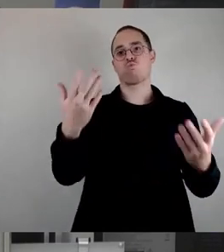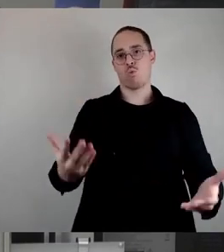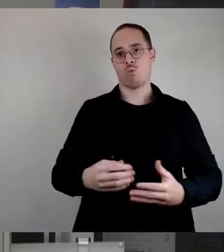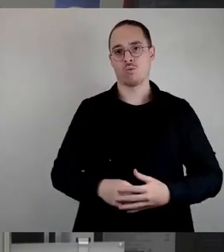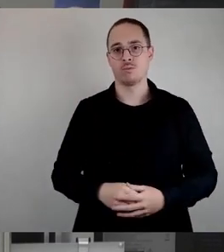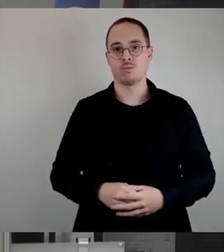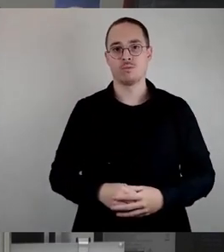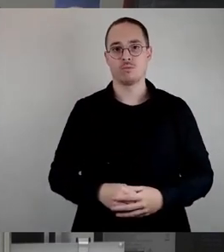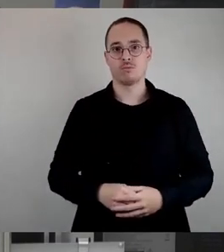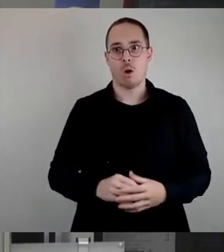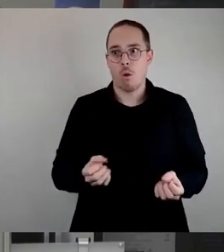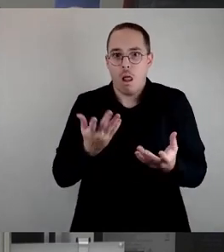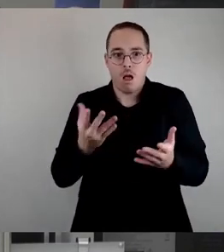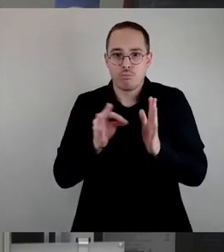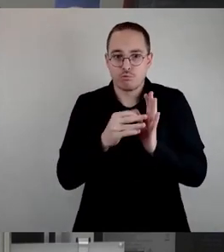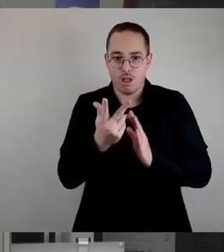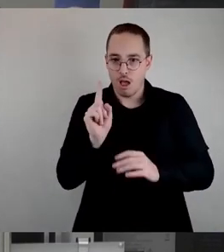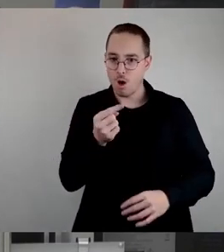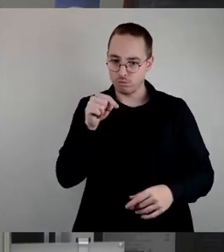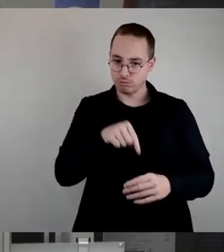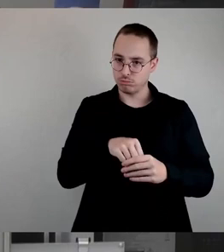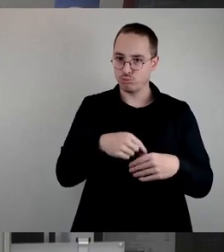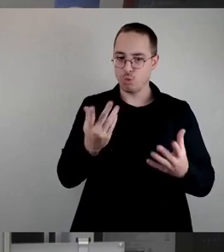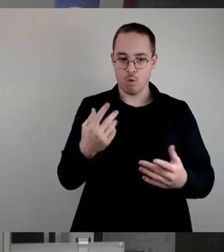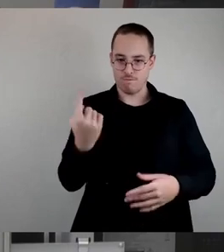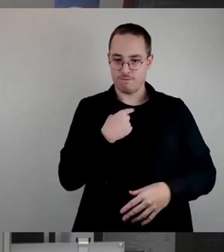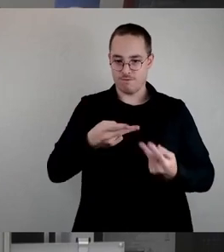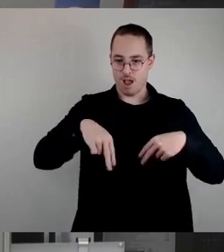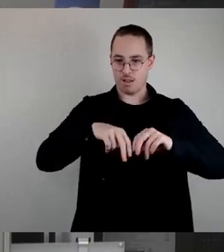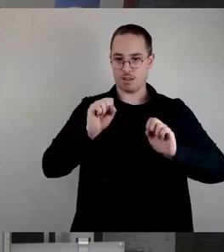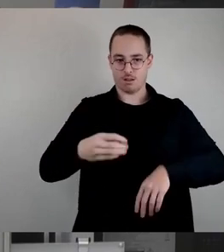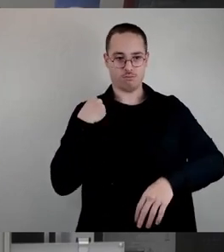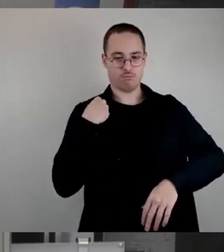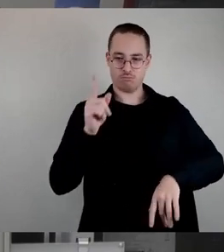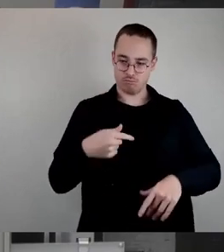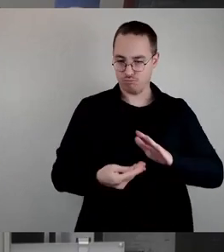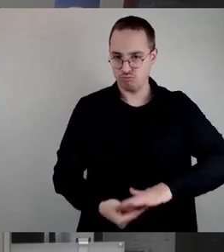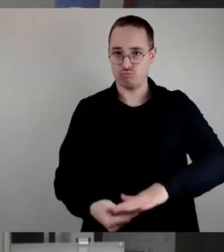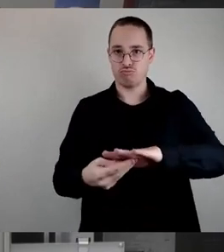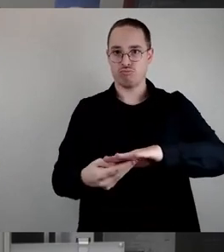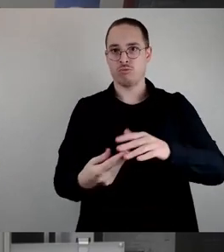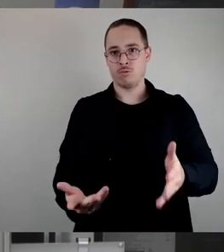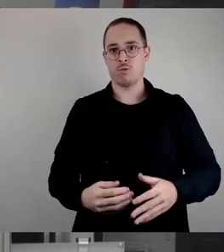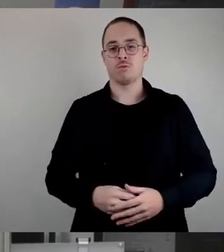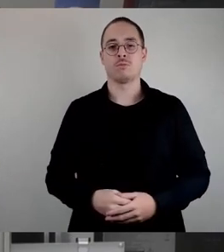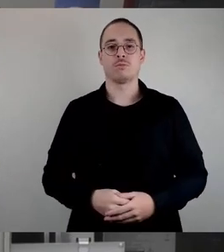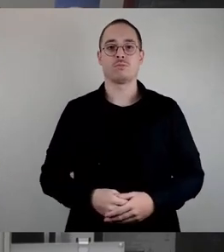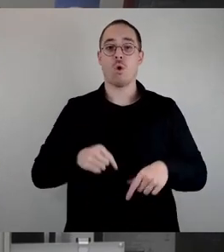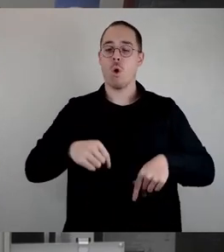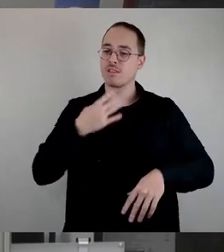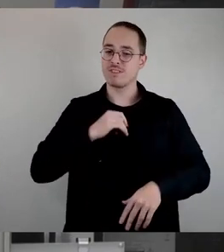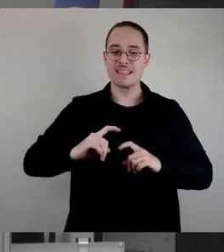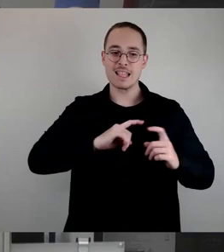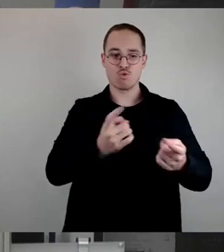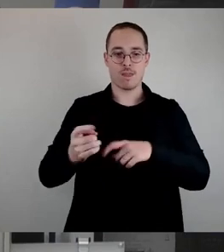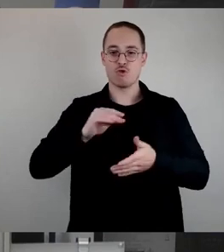darum geht es ja auch in Punkt 3. Wir stehen zur Verfügung. Lassen Sie uns heute darüber diskutieren, wie wir Schule und Bildung in Dresden zusammen gestalten